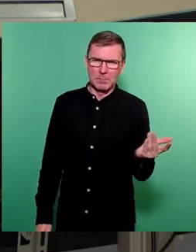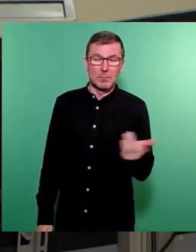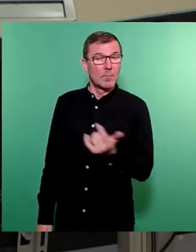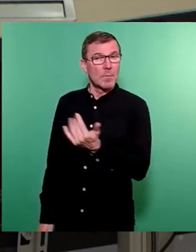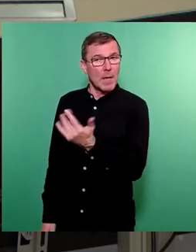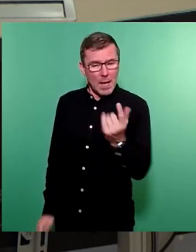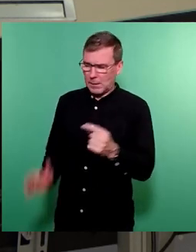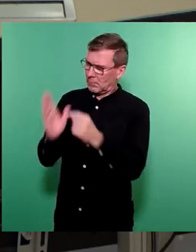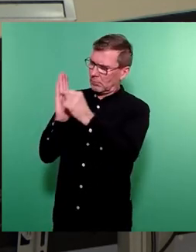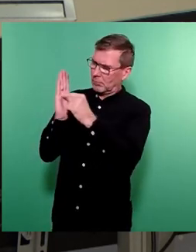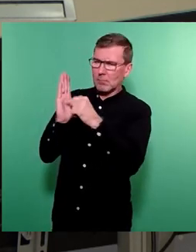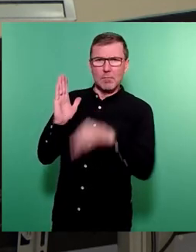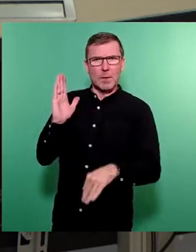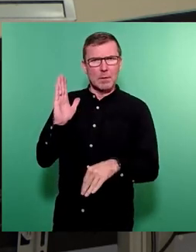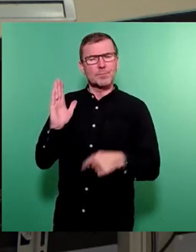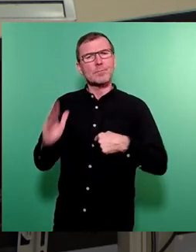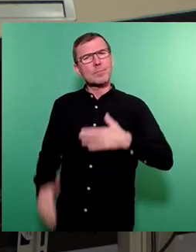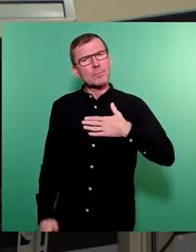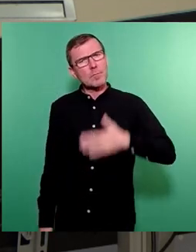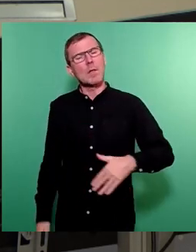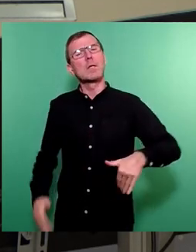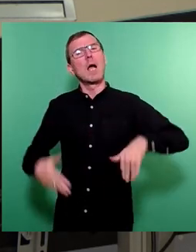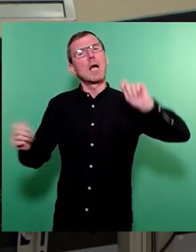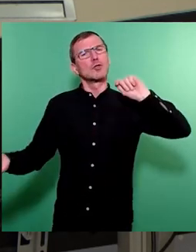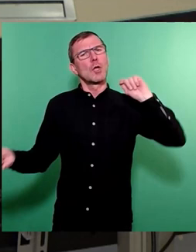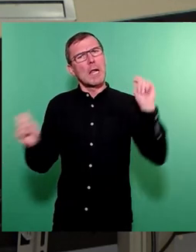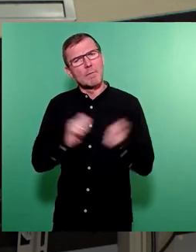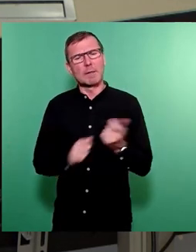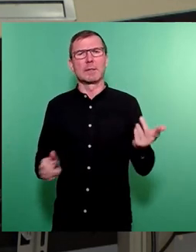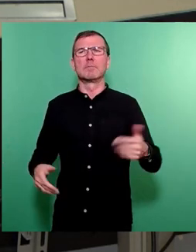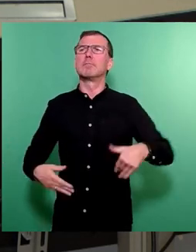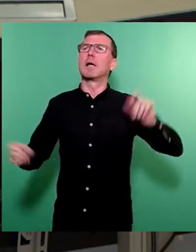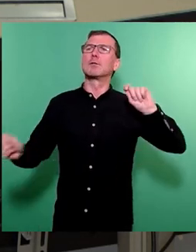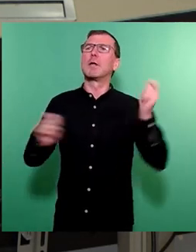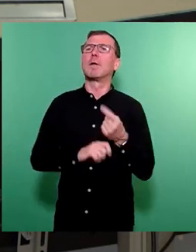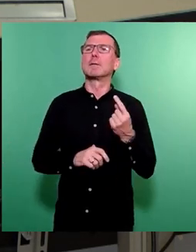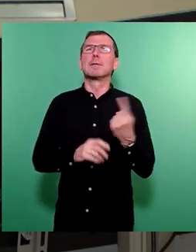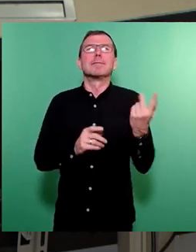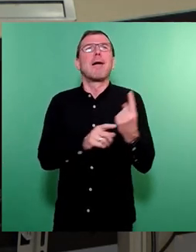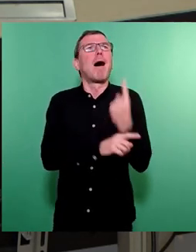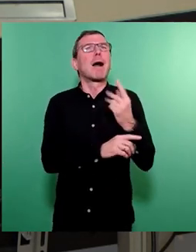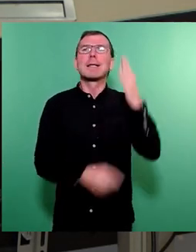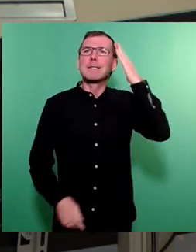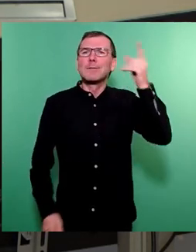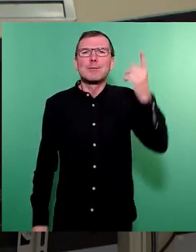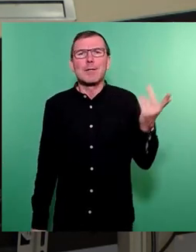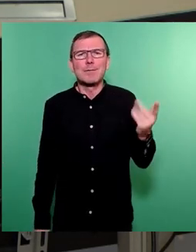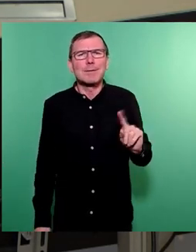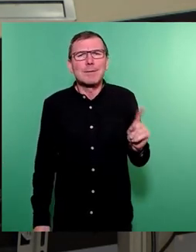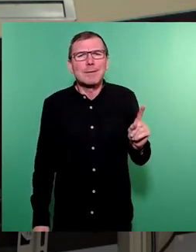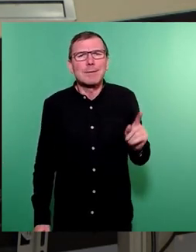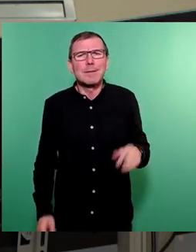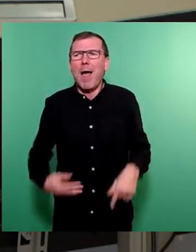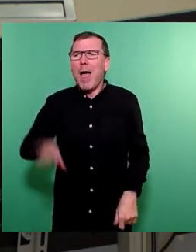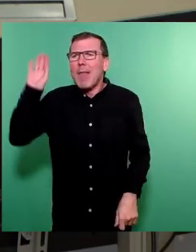aufgeführt. Wir wollen eine Asylwende und eine Asylwende ist keine Raketenwissenschaft. Das ist auch nicht Nazi und das ist nicht rechts. Dann